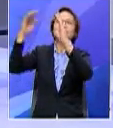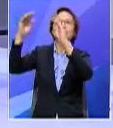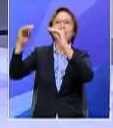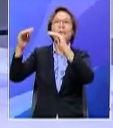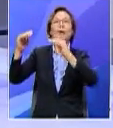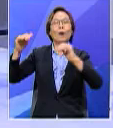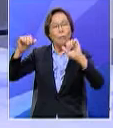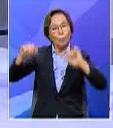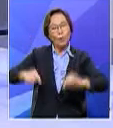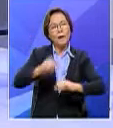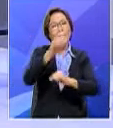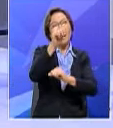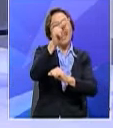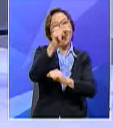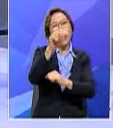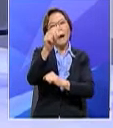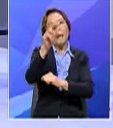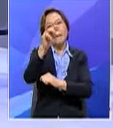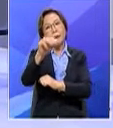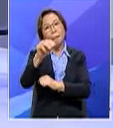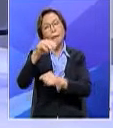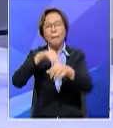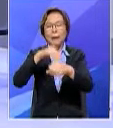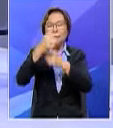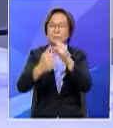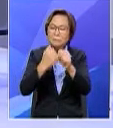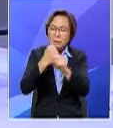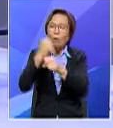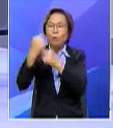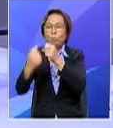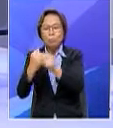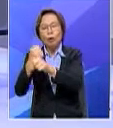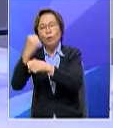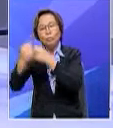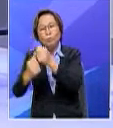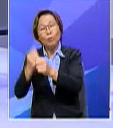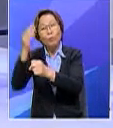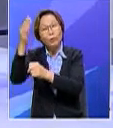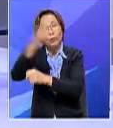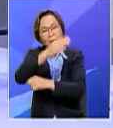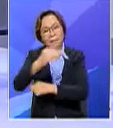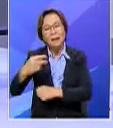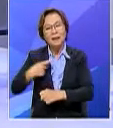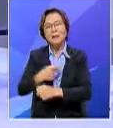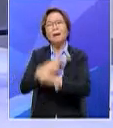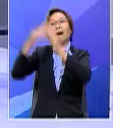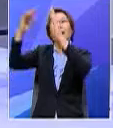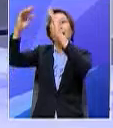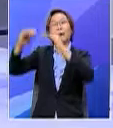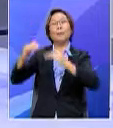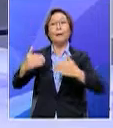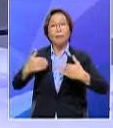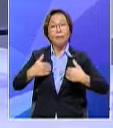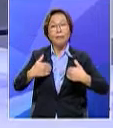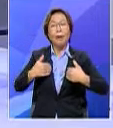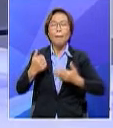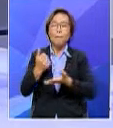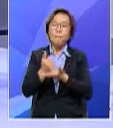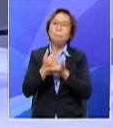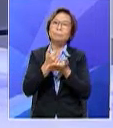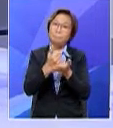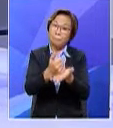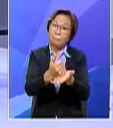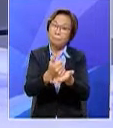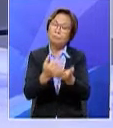adakan anam ini pada setiap tahun tetapi kita juga berharap akan ada bantuan